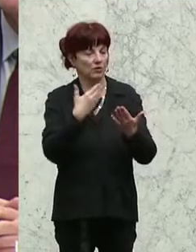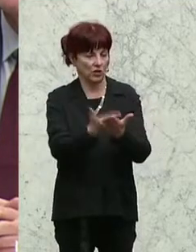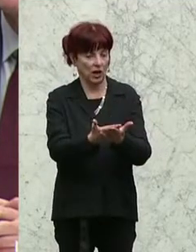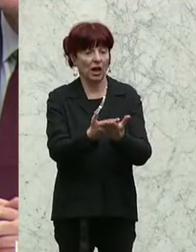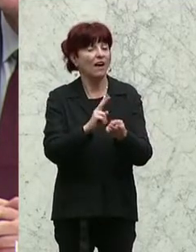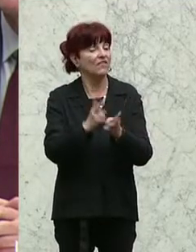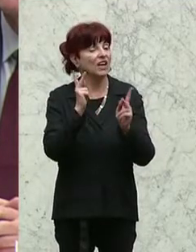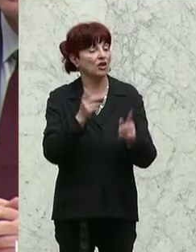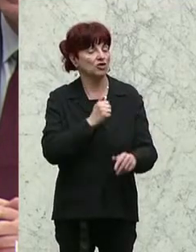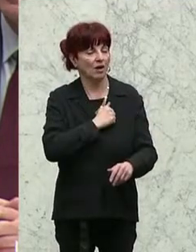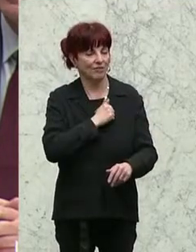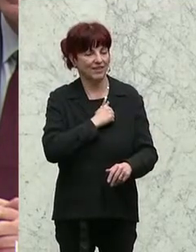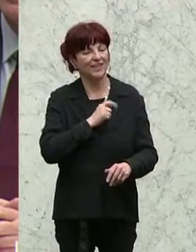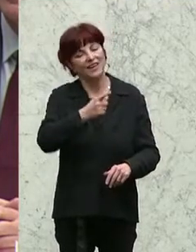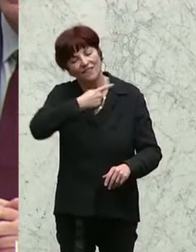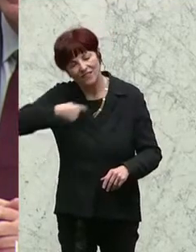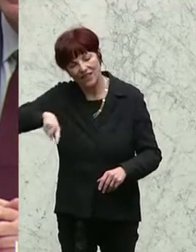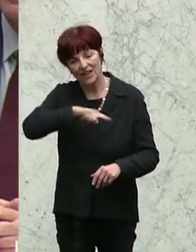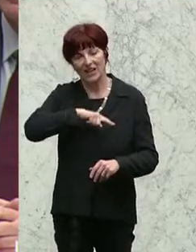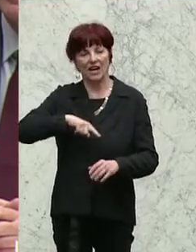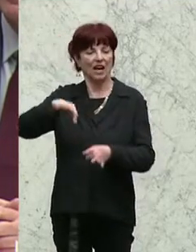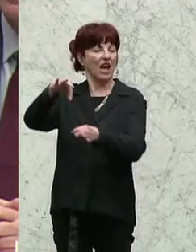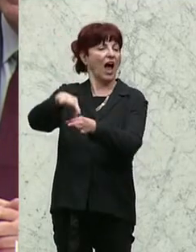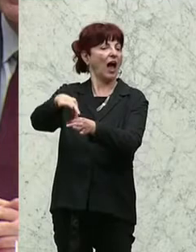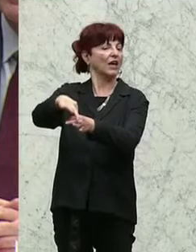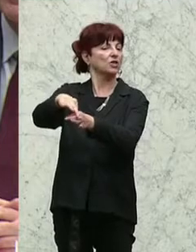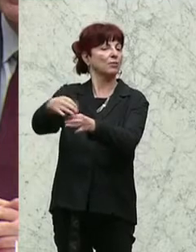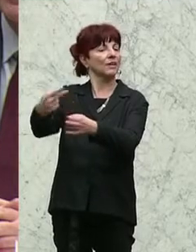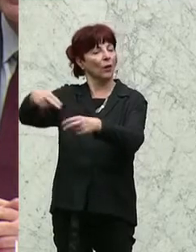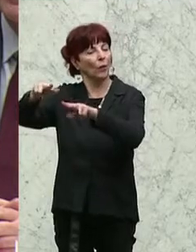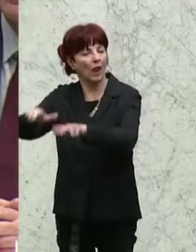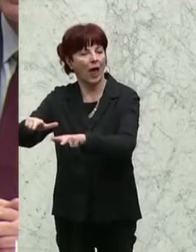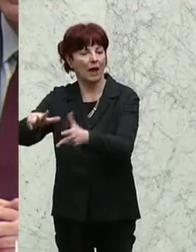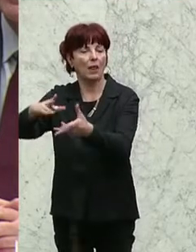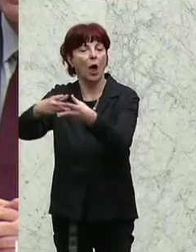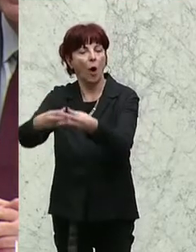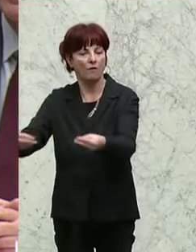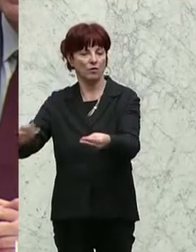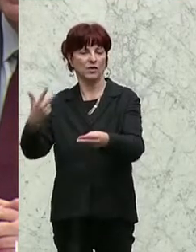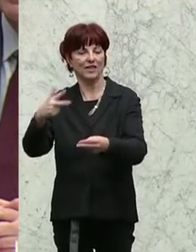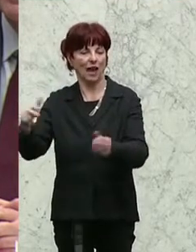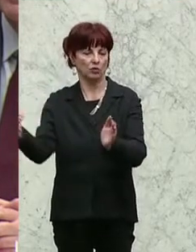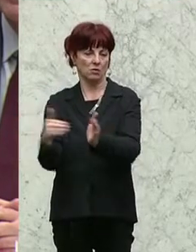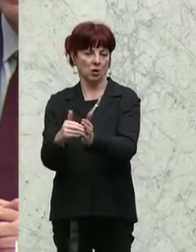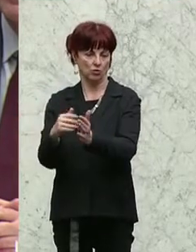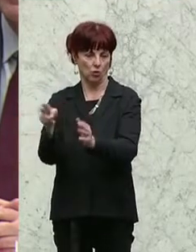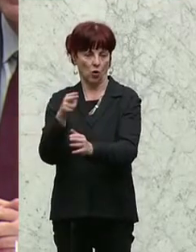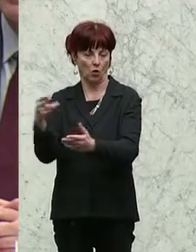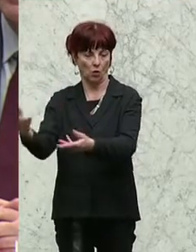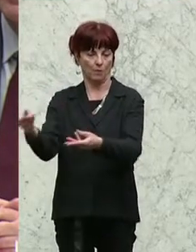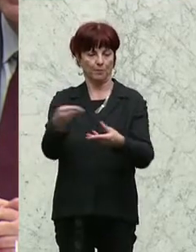dass wir einen Betrag von 300.000 aus den angesparten Rücklagen auflösen. Wir haben einen